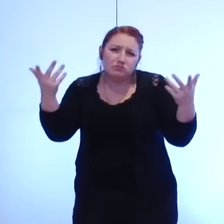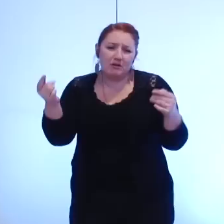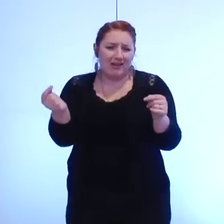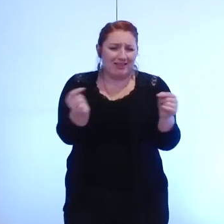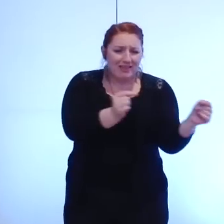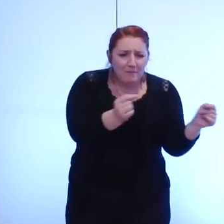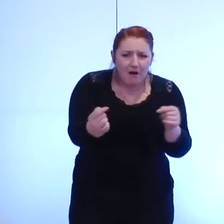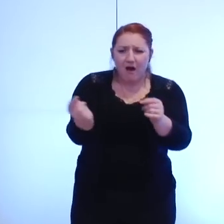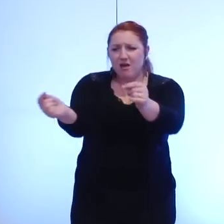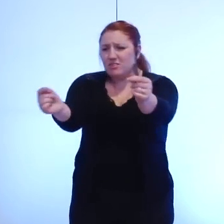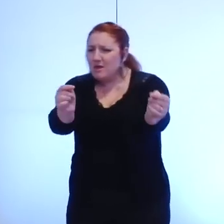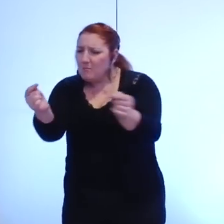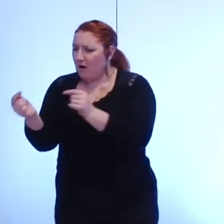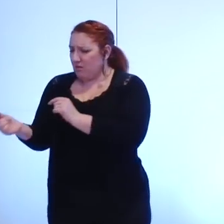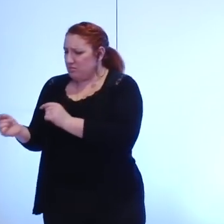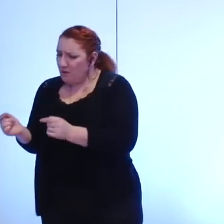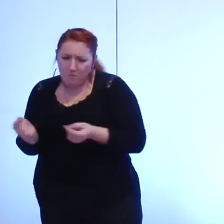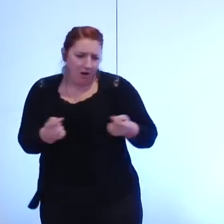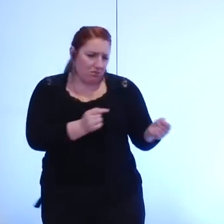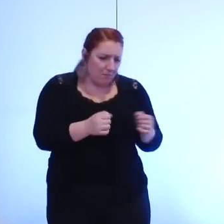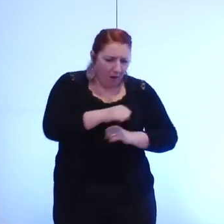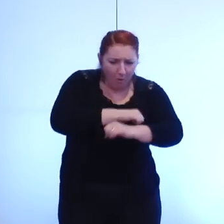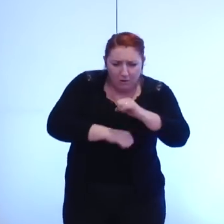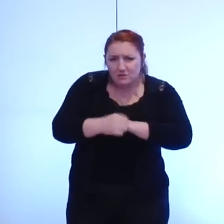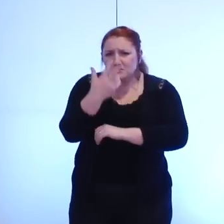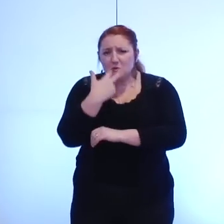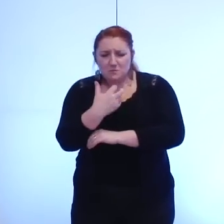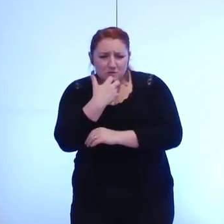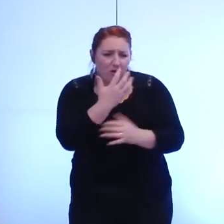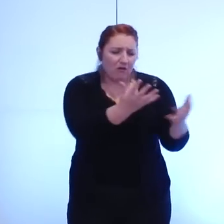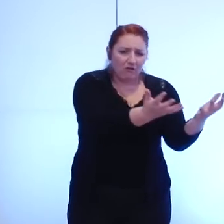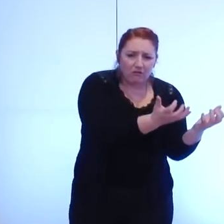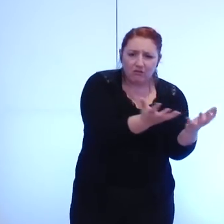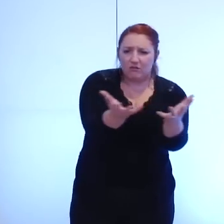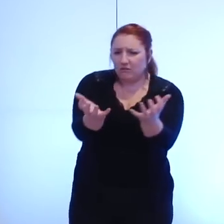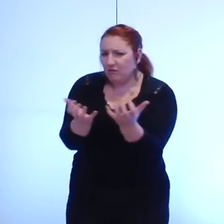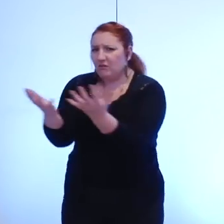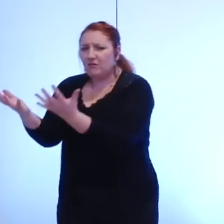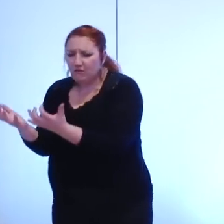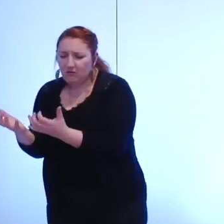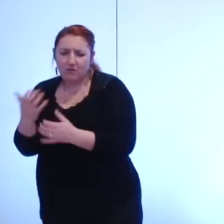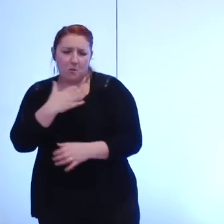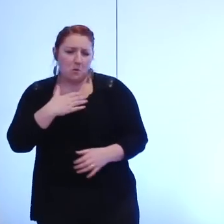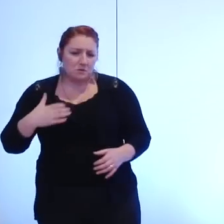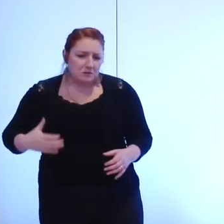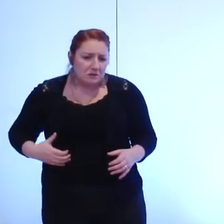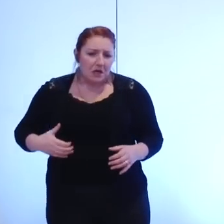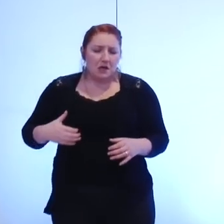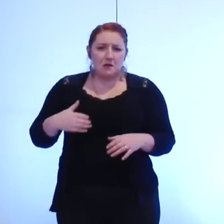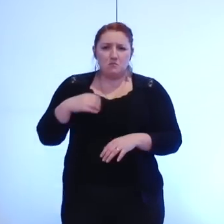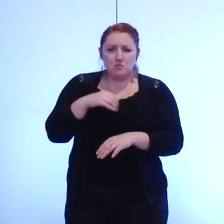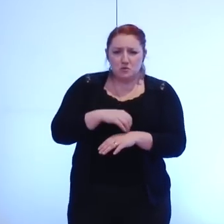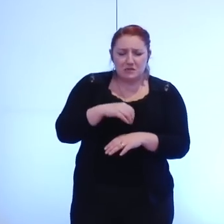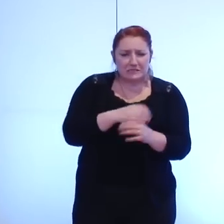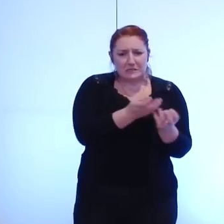avec leurs concitoyens avec les concitoyens avec les conseils municipaux ce n'est pas suffisant